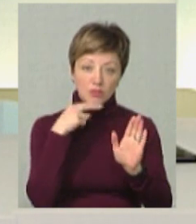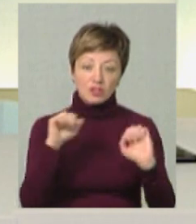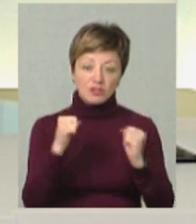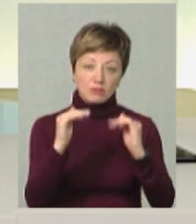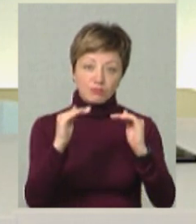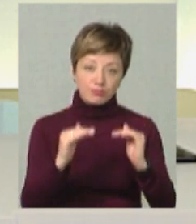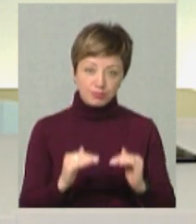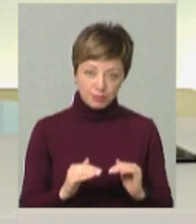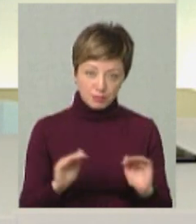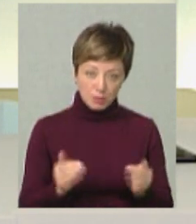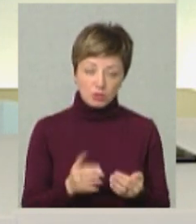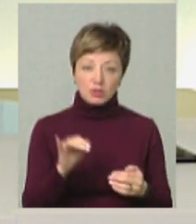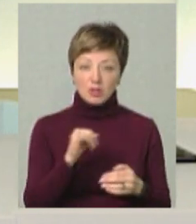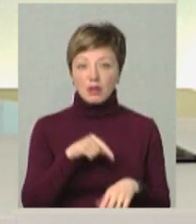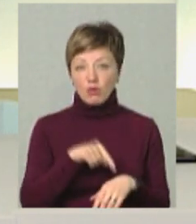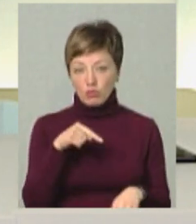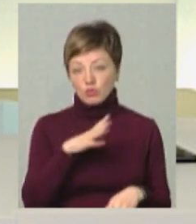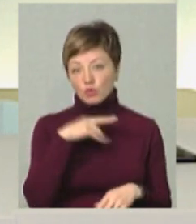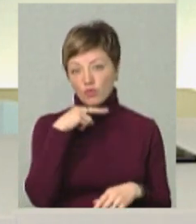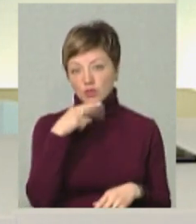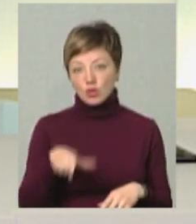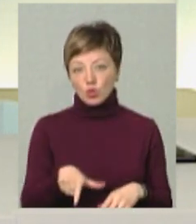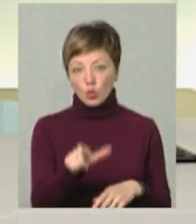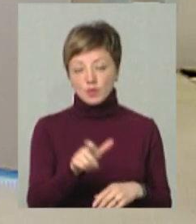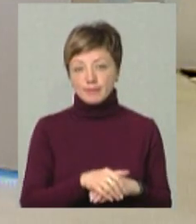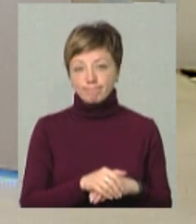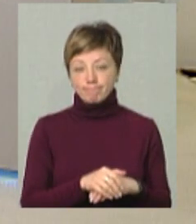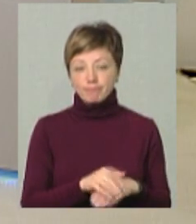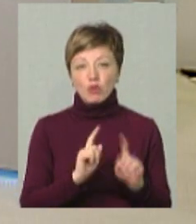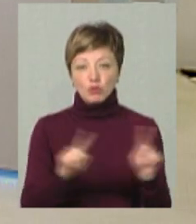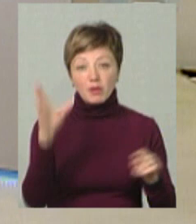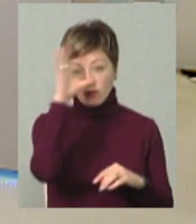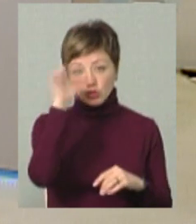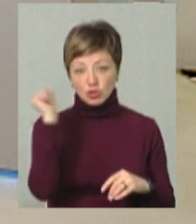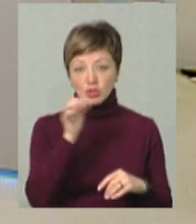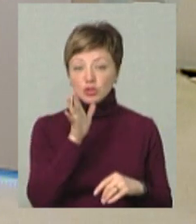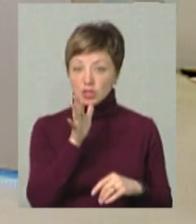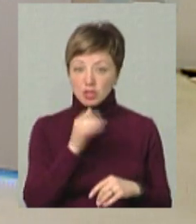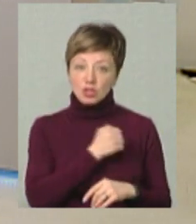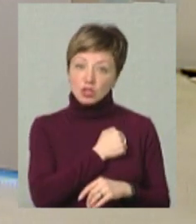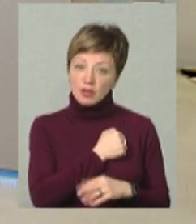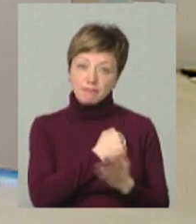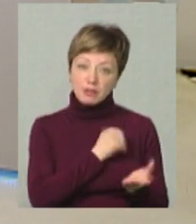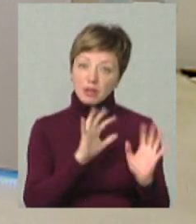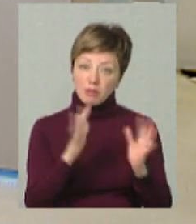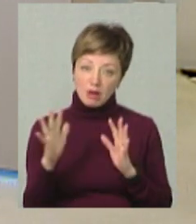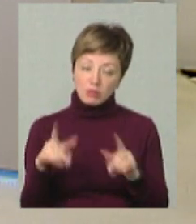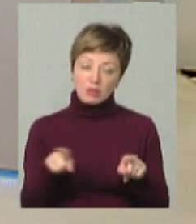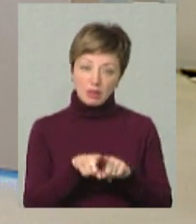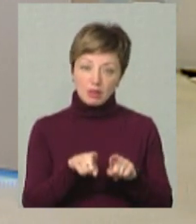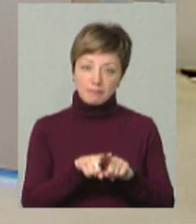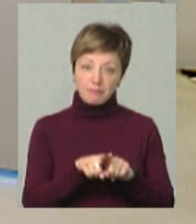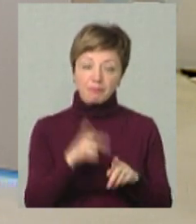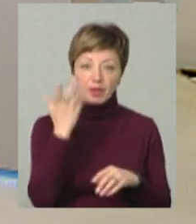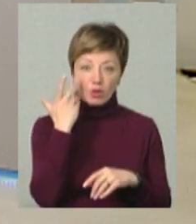швидкість. І реагуйте, дивіть, будьте уважними на дорозі. Тому що, особливо в нічний час, на жаль, трапляються такі випадки.